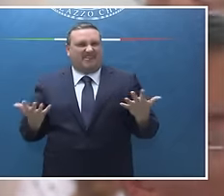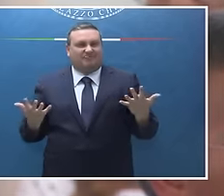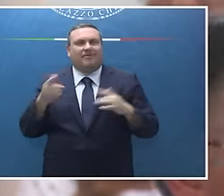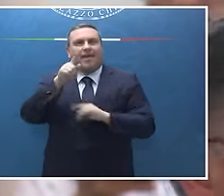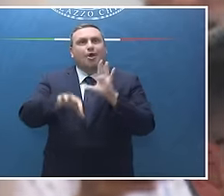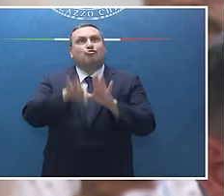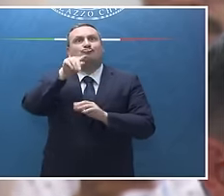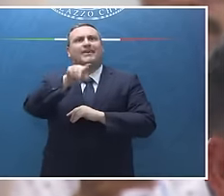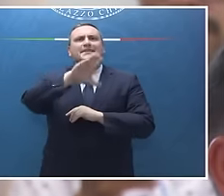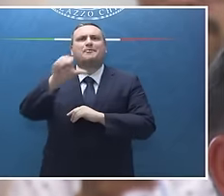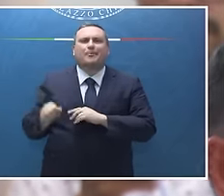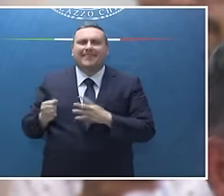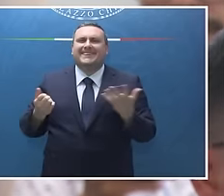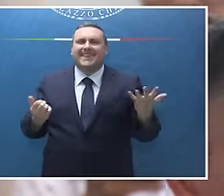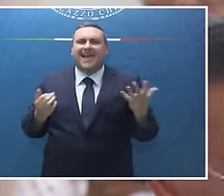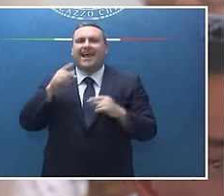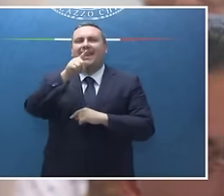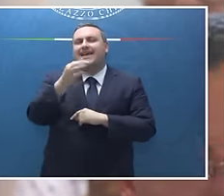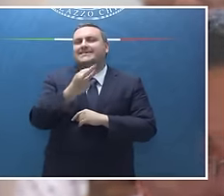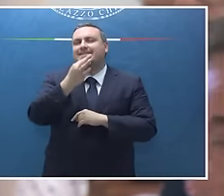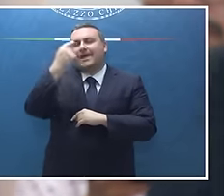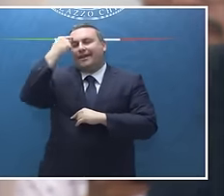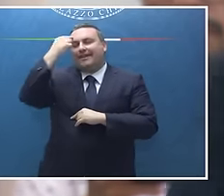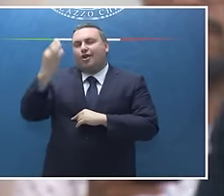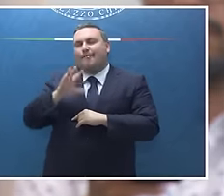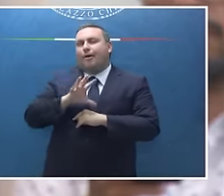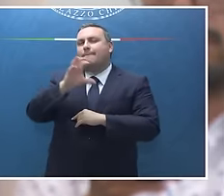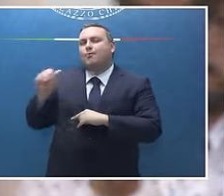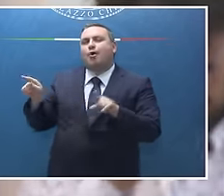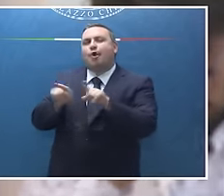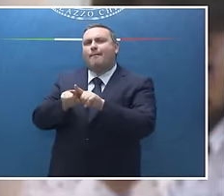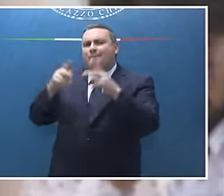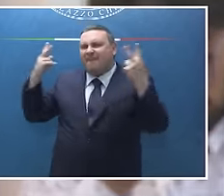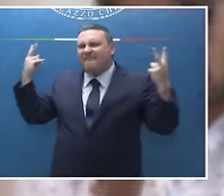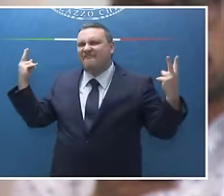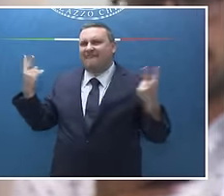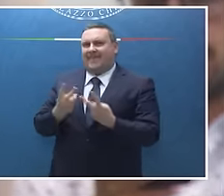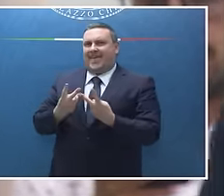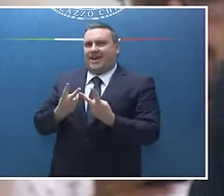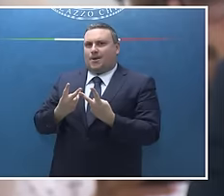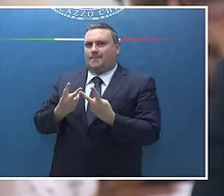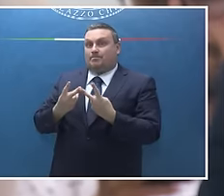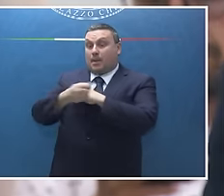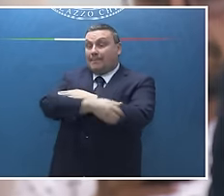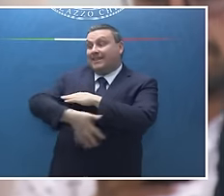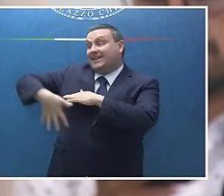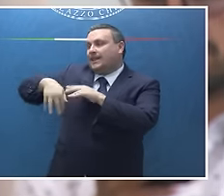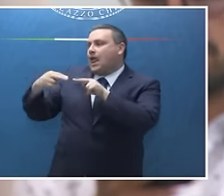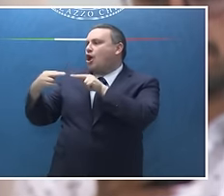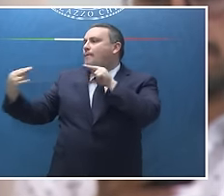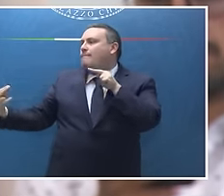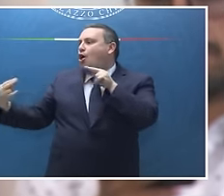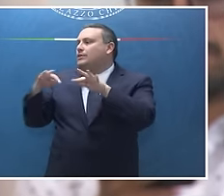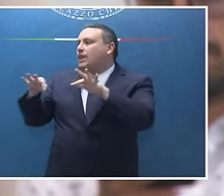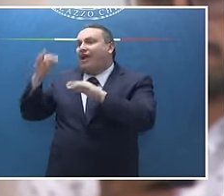lei ha posto sempre l'accento sulla Puglia dalla vocazione di Ponte strategico nell'ambito del bacino mediterraneo.